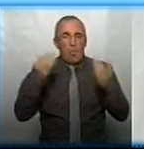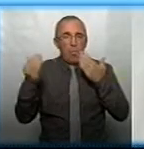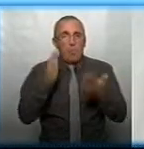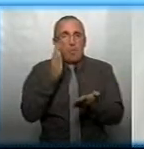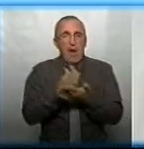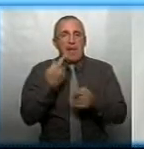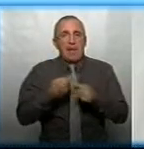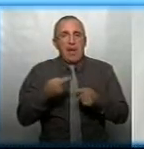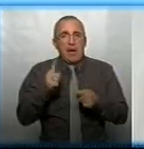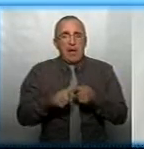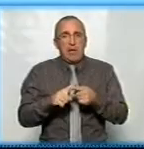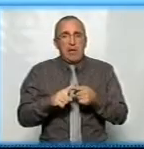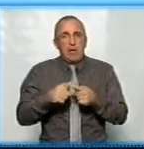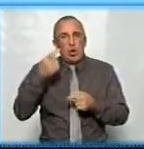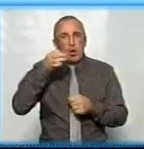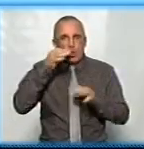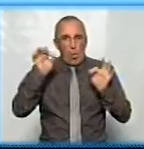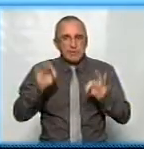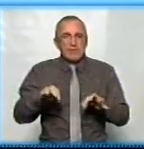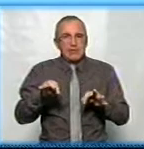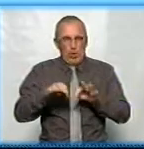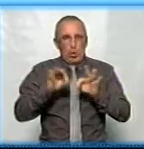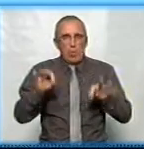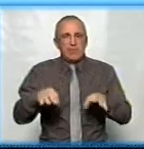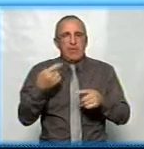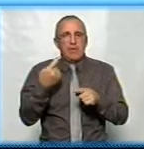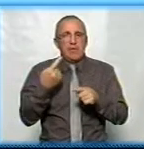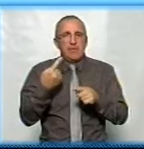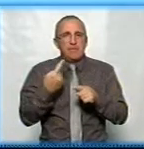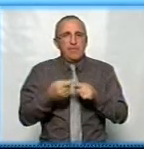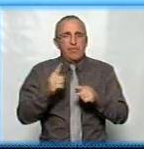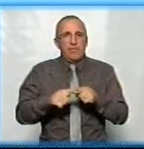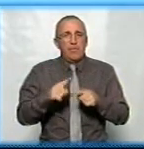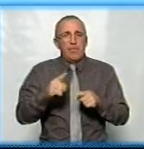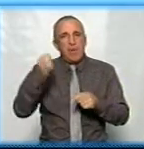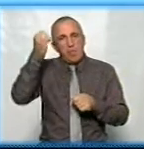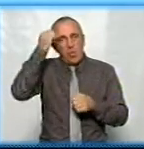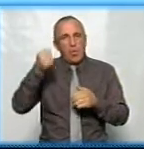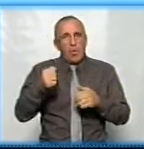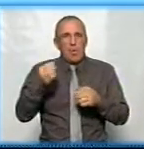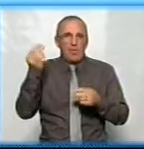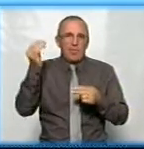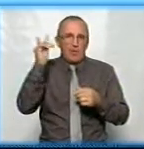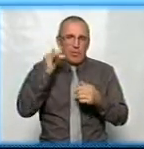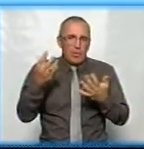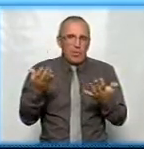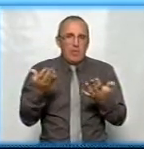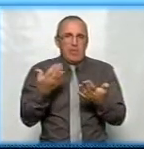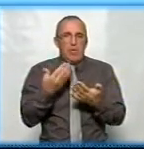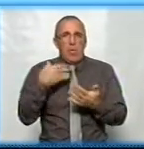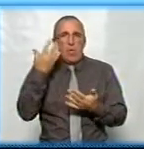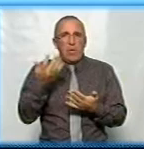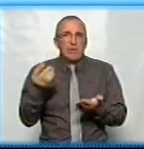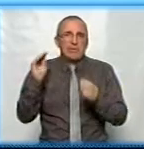має такий досвід з іншими пам'ятниками дотичного, наприклад, коли